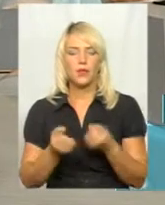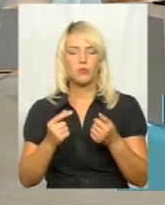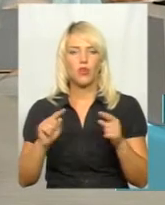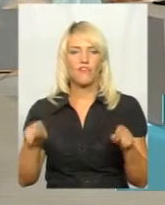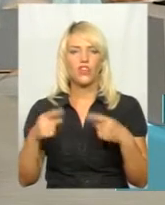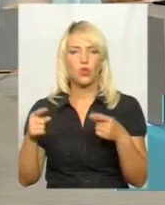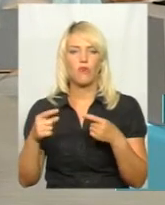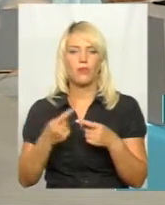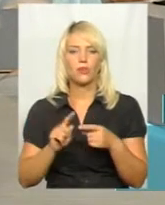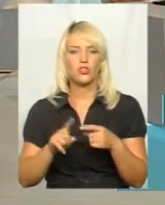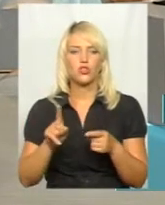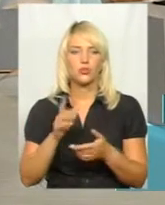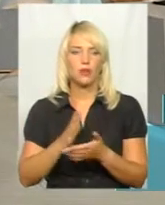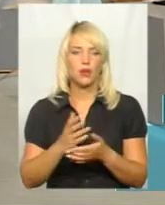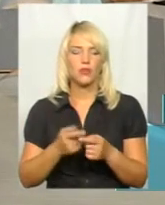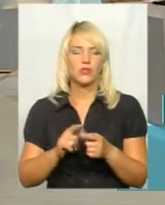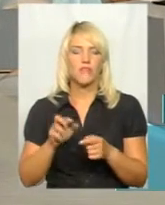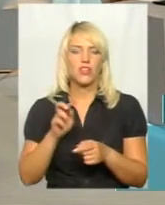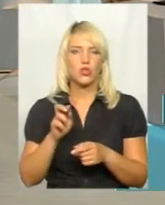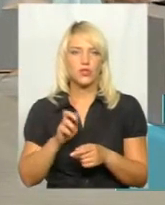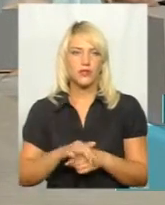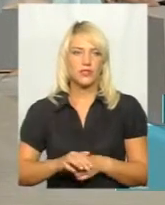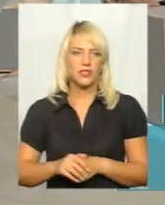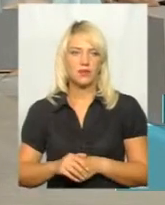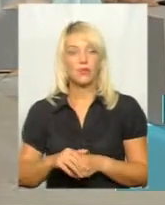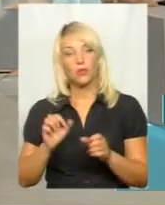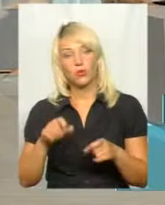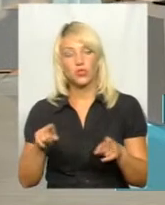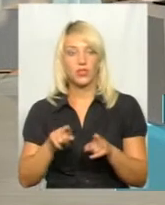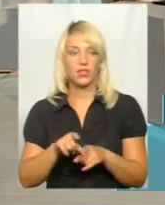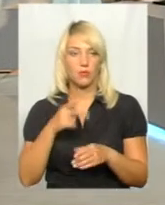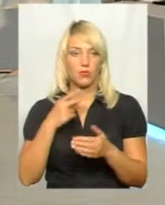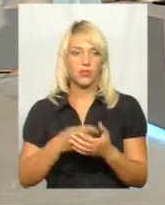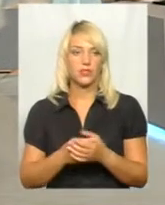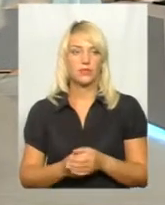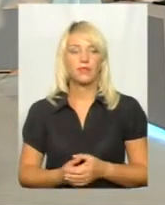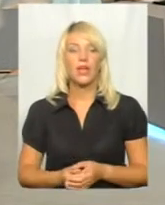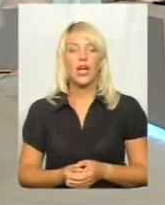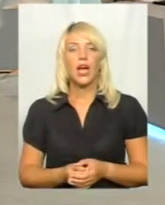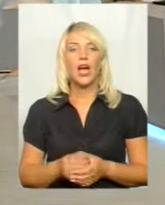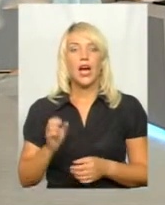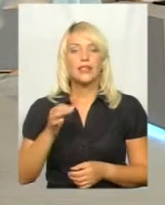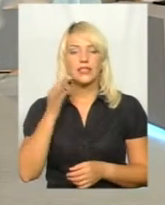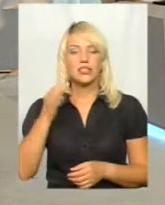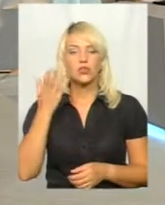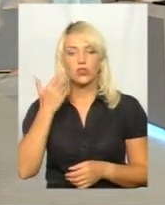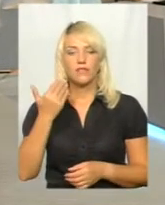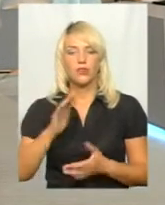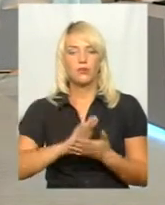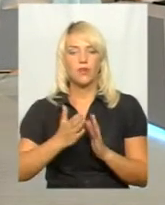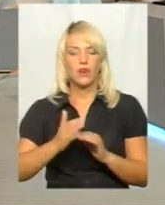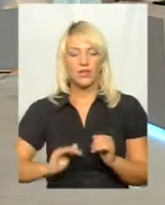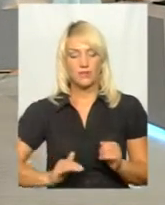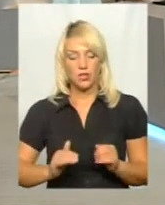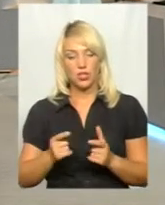теж досить такий філософський підтекст. Можна і так розглядіти. А скажіть, коли домовлялися з підрядником, чи